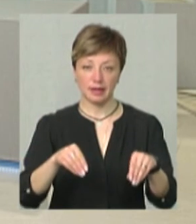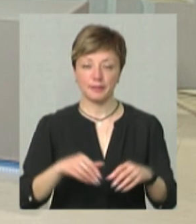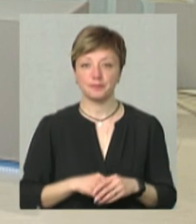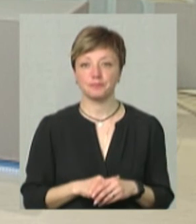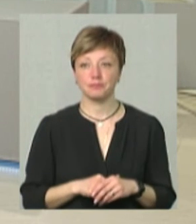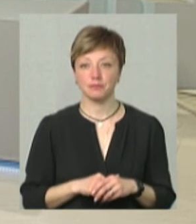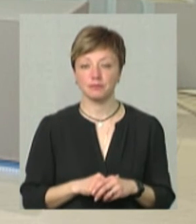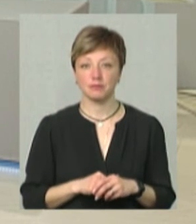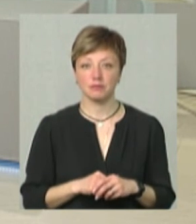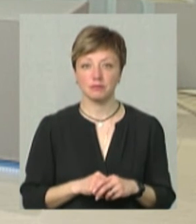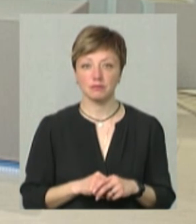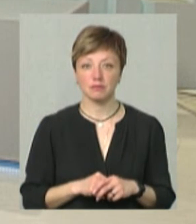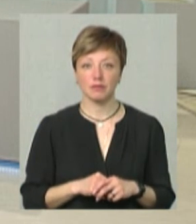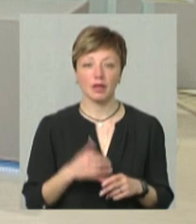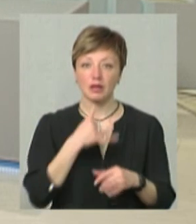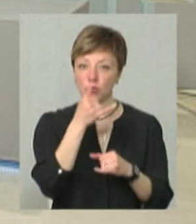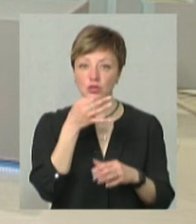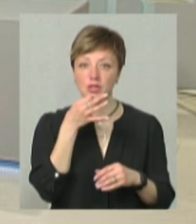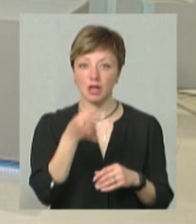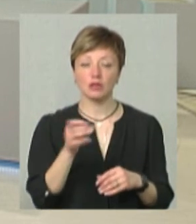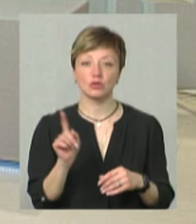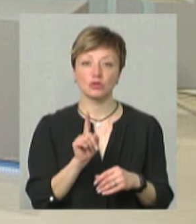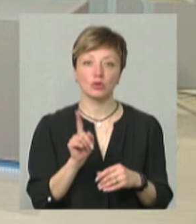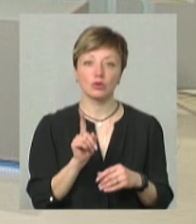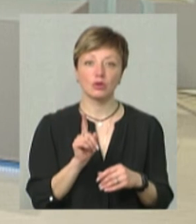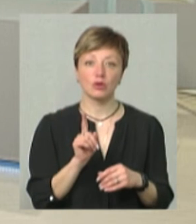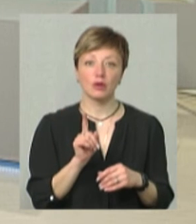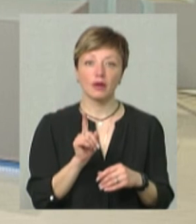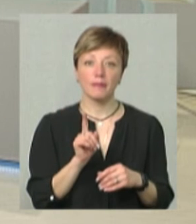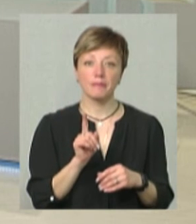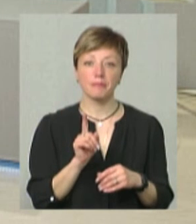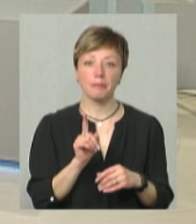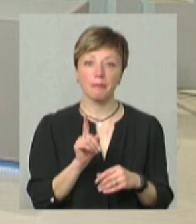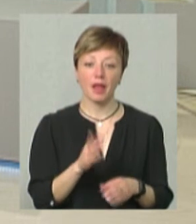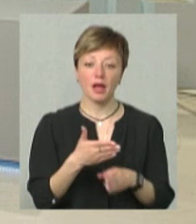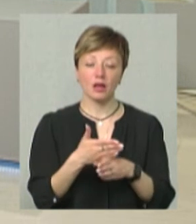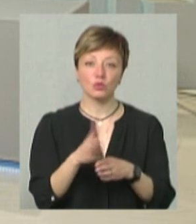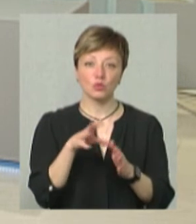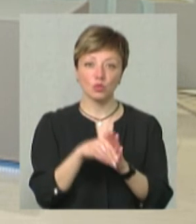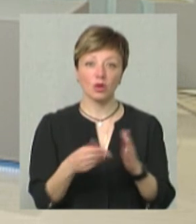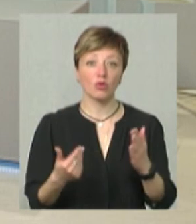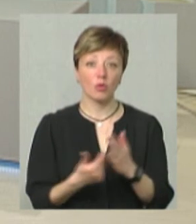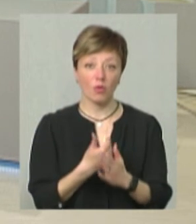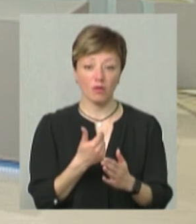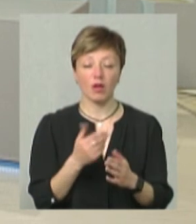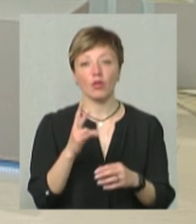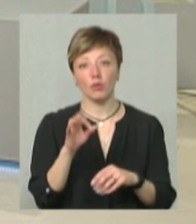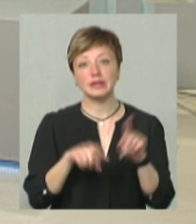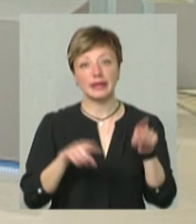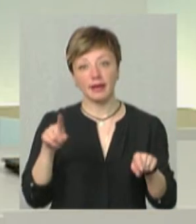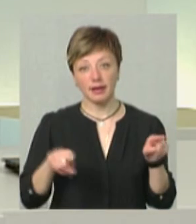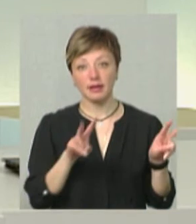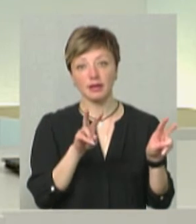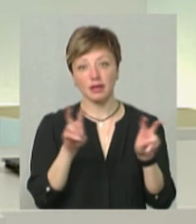Так що я не можу сказати, що структура буде оновлена повністю, але деякі